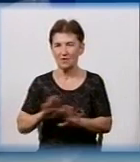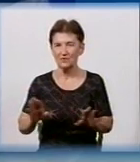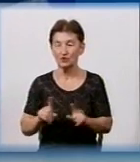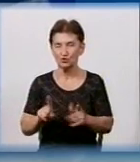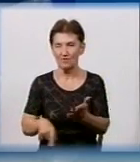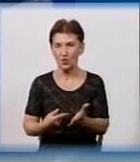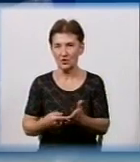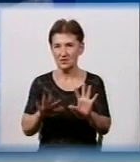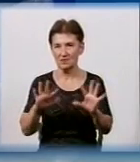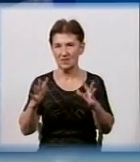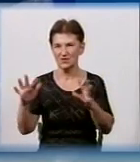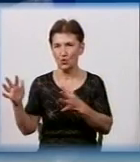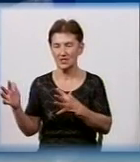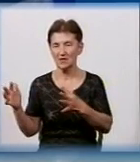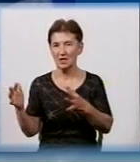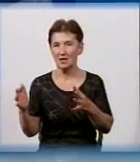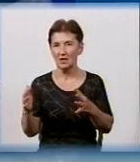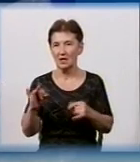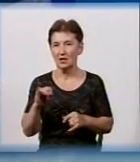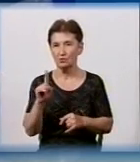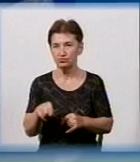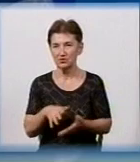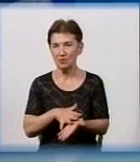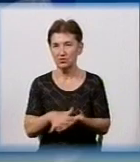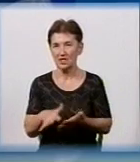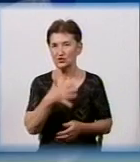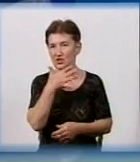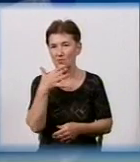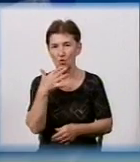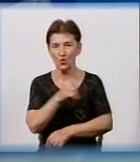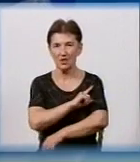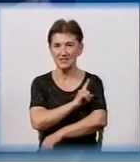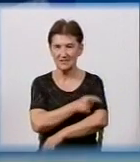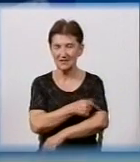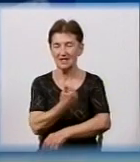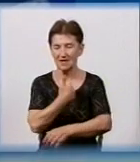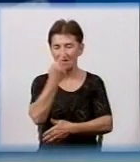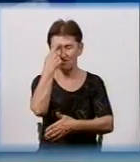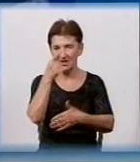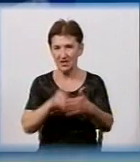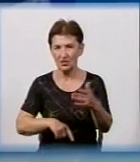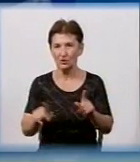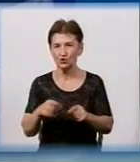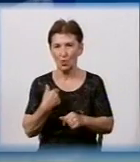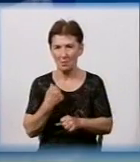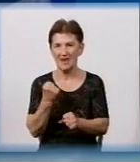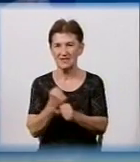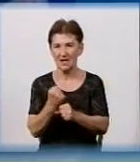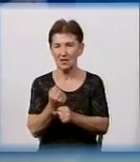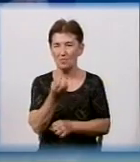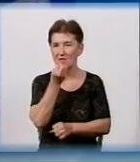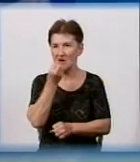І пускай даже буде на це потрачено багато сил, але я вірю в те, що ми робимо добре справи і